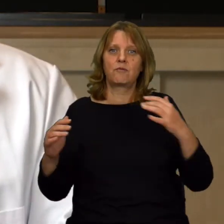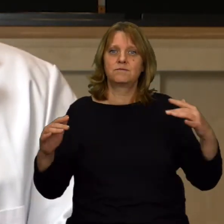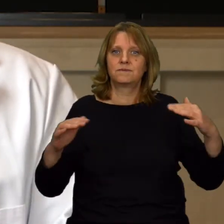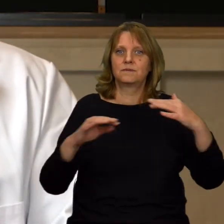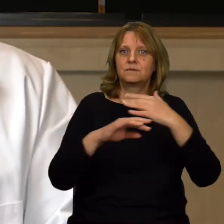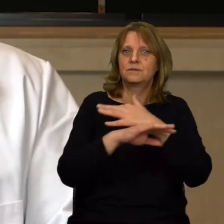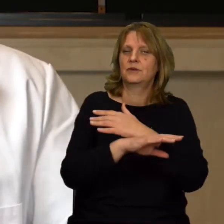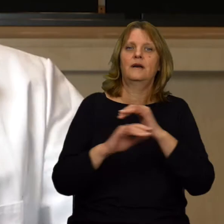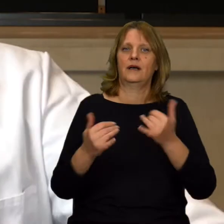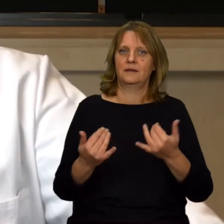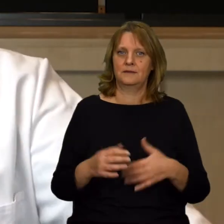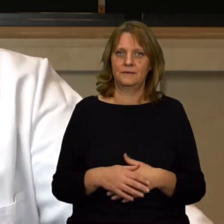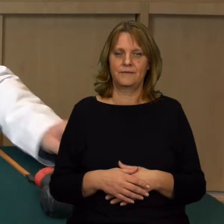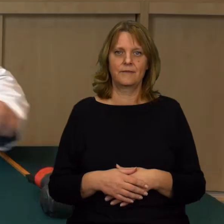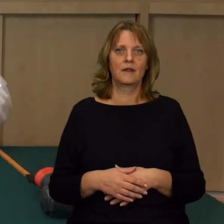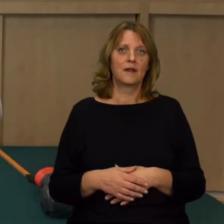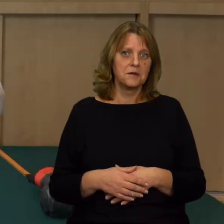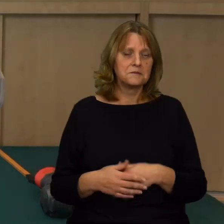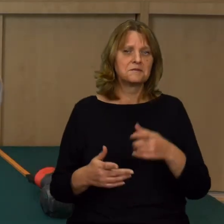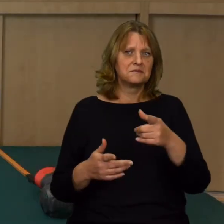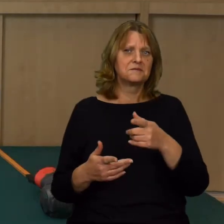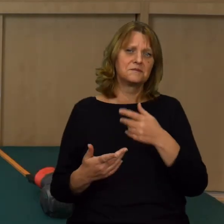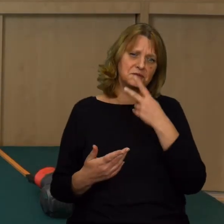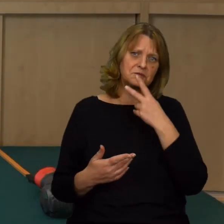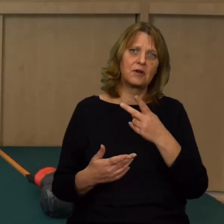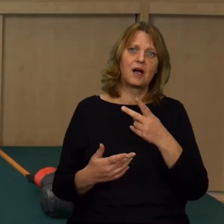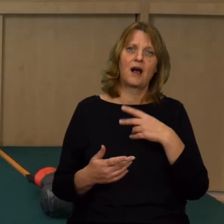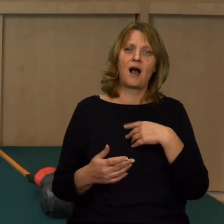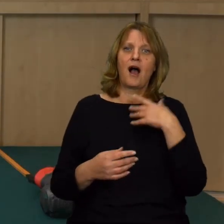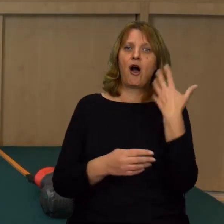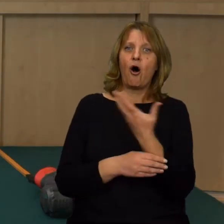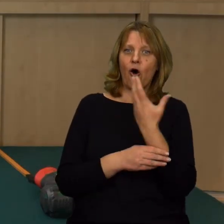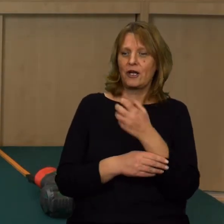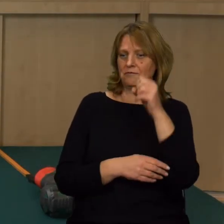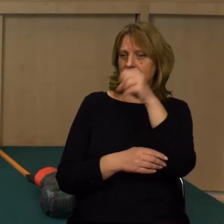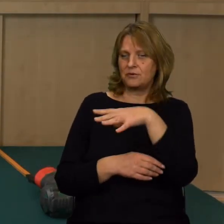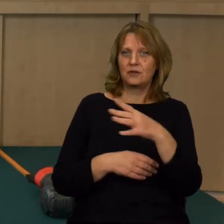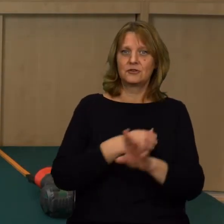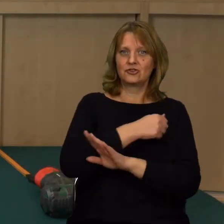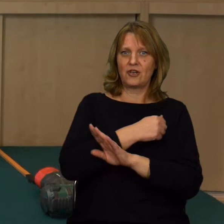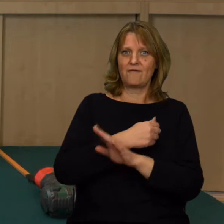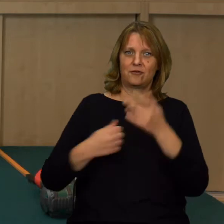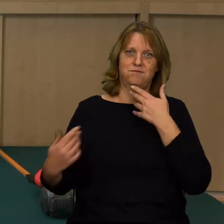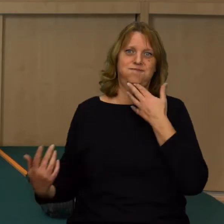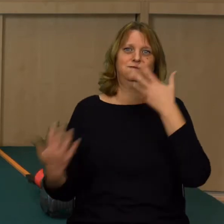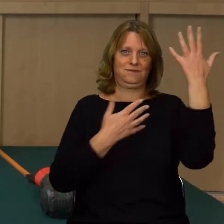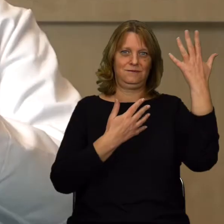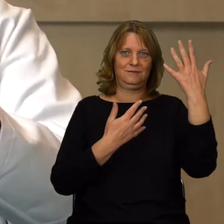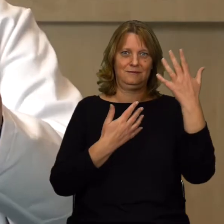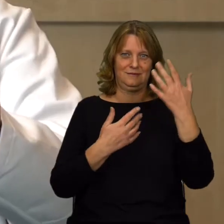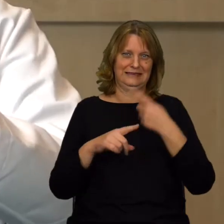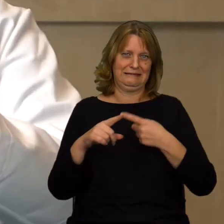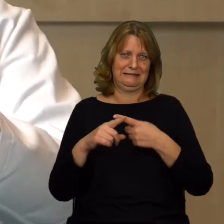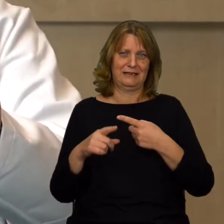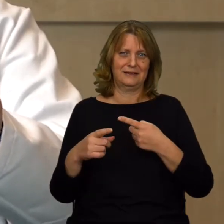drodzy, najprościej można by było wziąć coś do ognia, włożyć na przykład drewno. I to drewno prawdopodobnie za